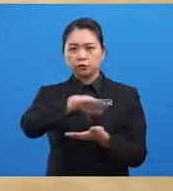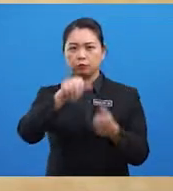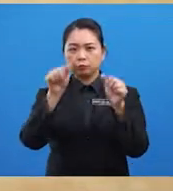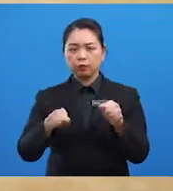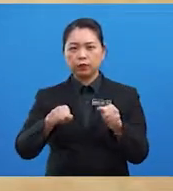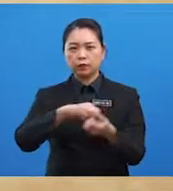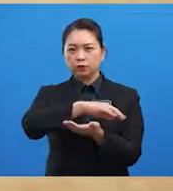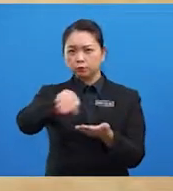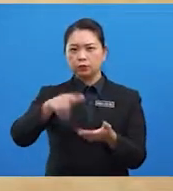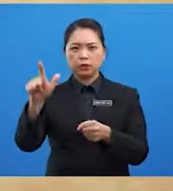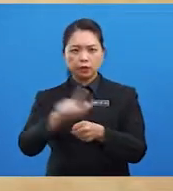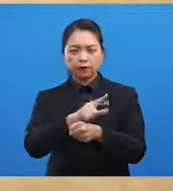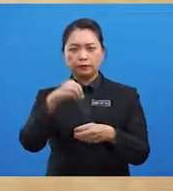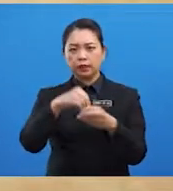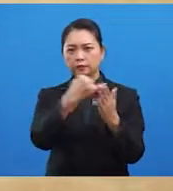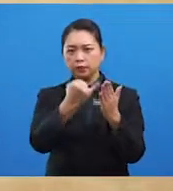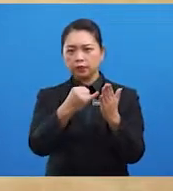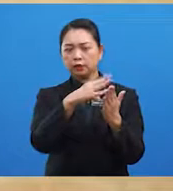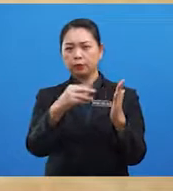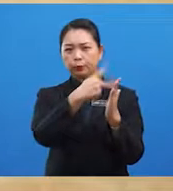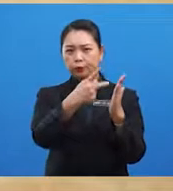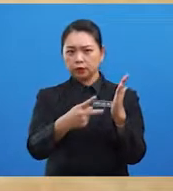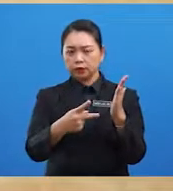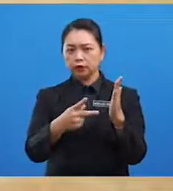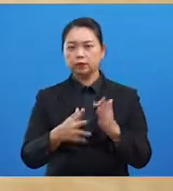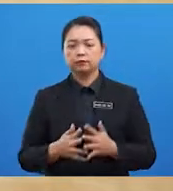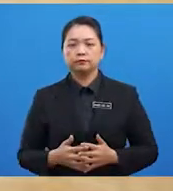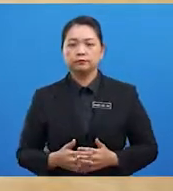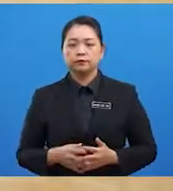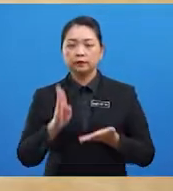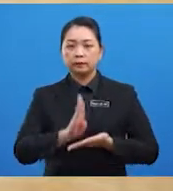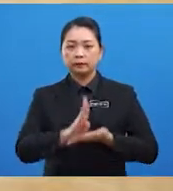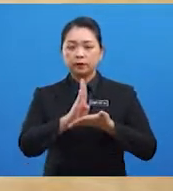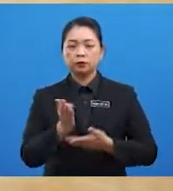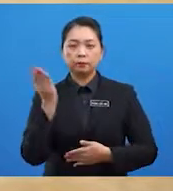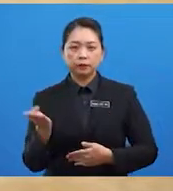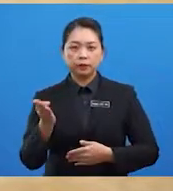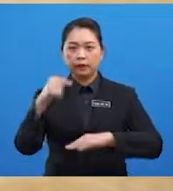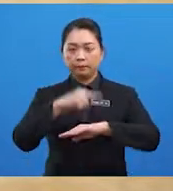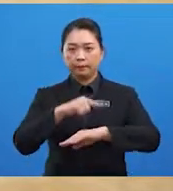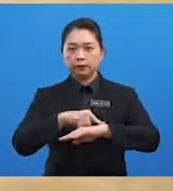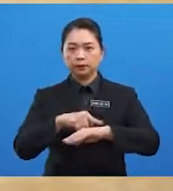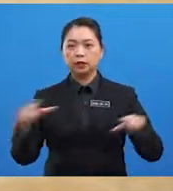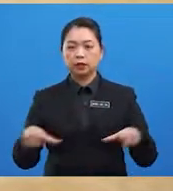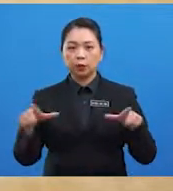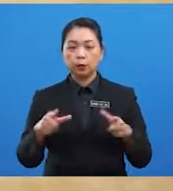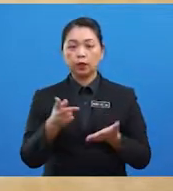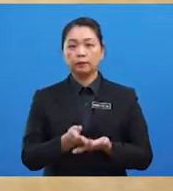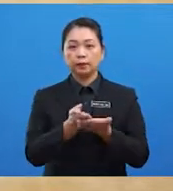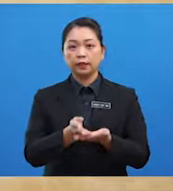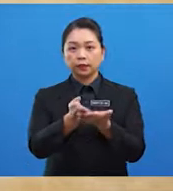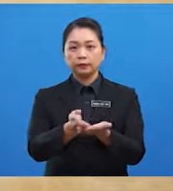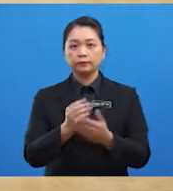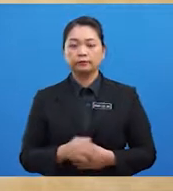dalam bidang seni maupun puisi yang membantu beliau semasa melakukan pelayaran